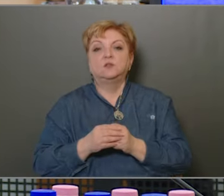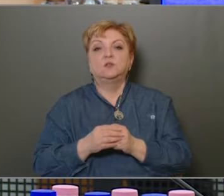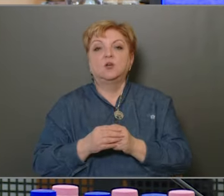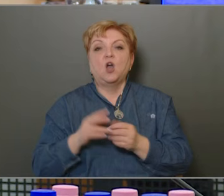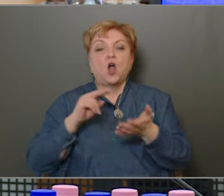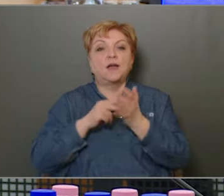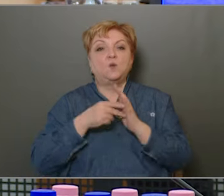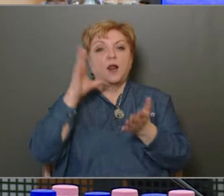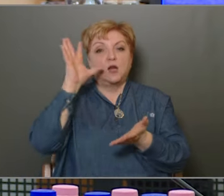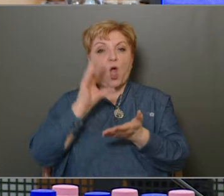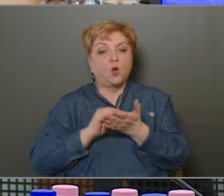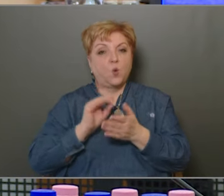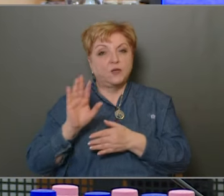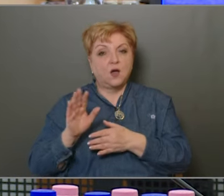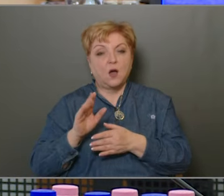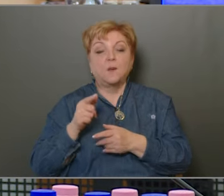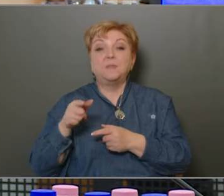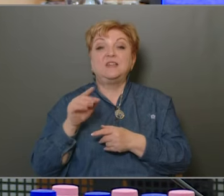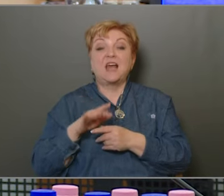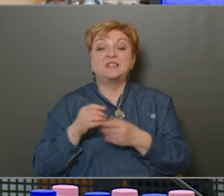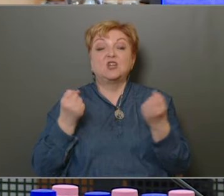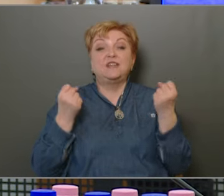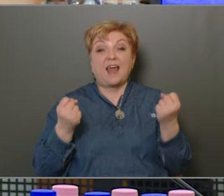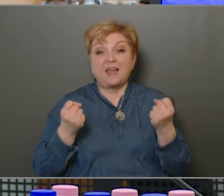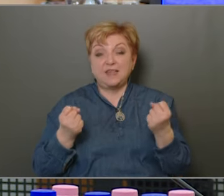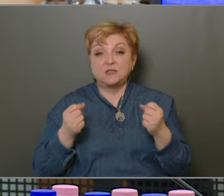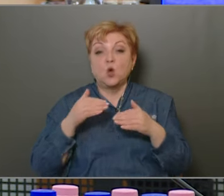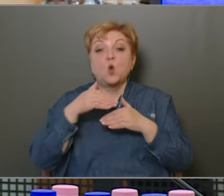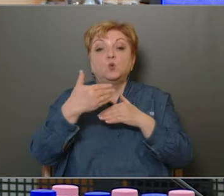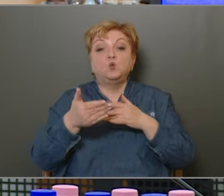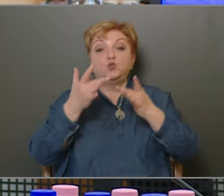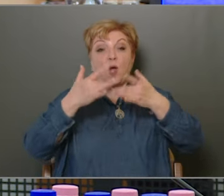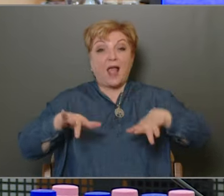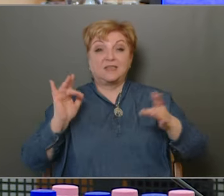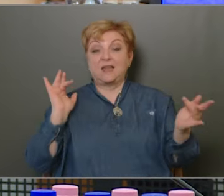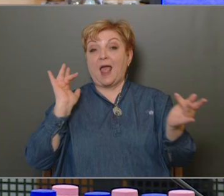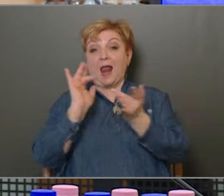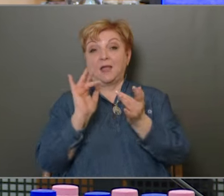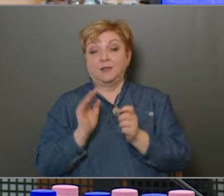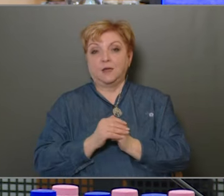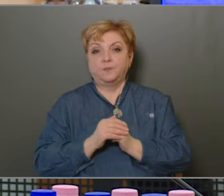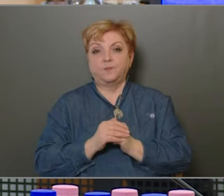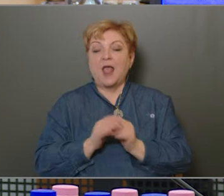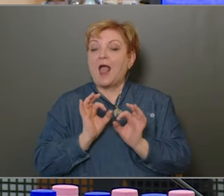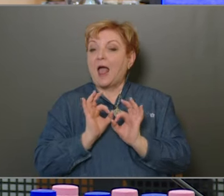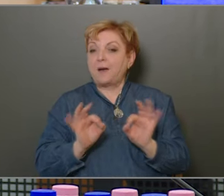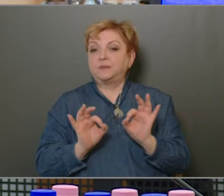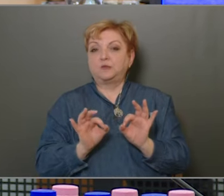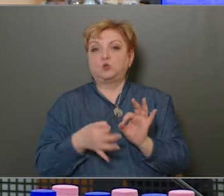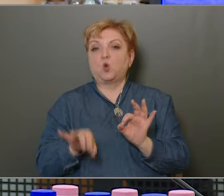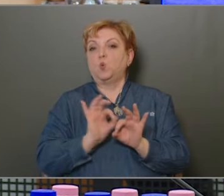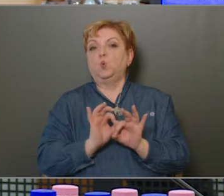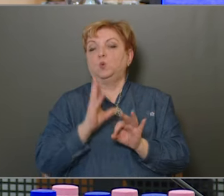lakói számára. Mindezt a nehéz külső helyzet ellenére abszolút